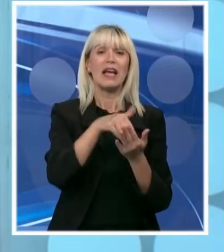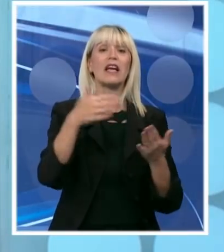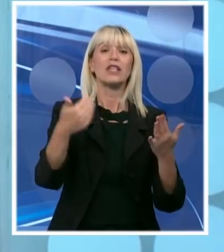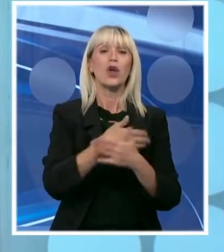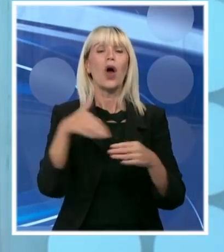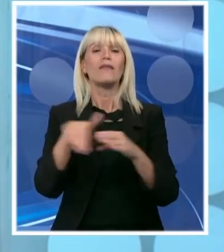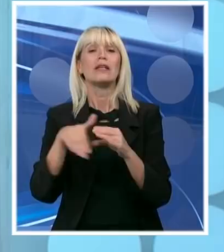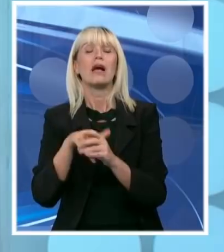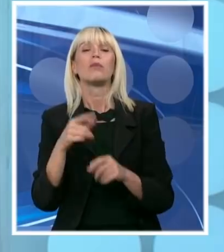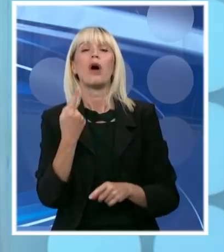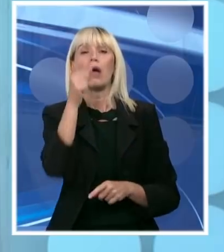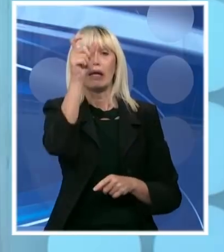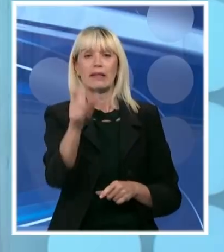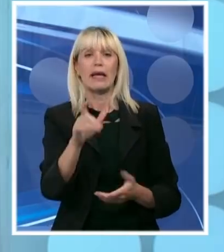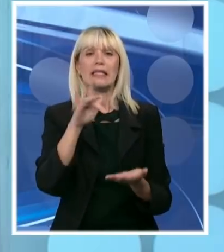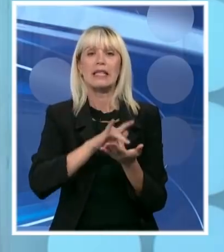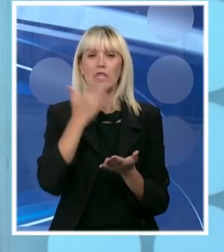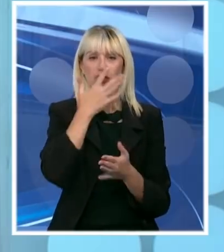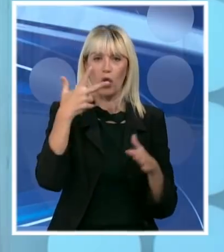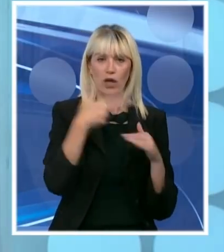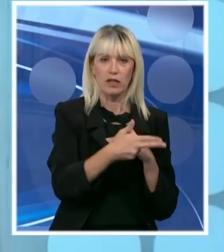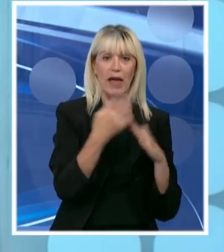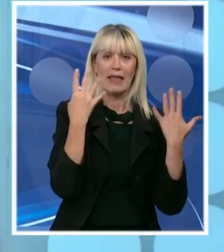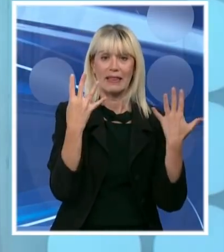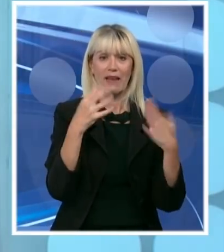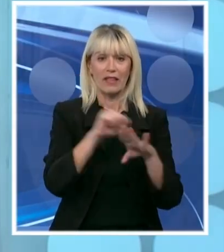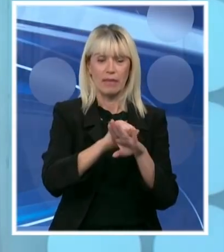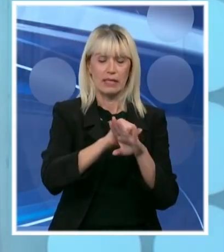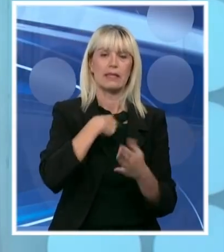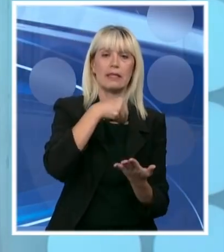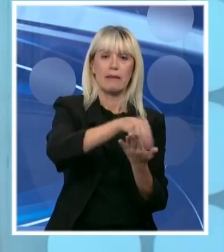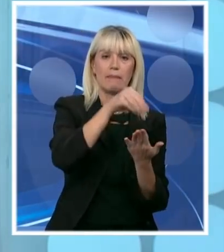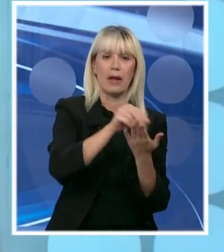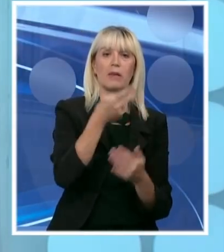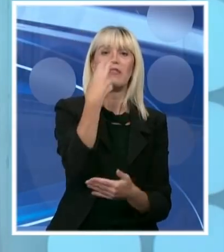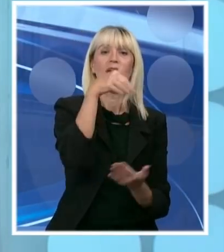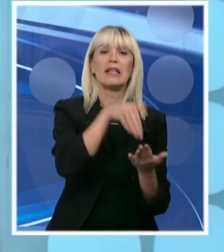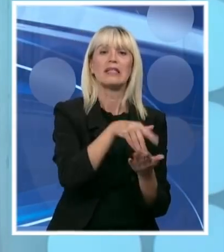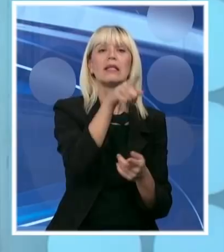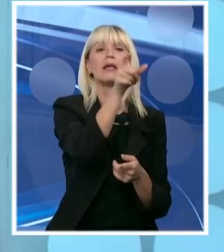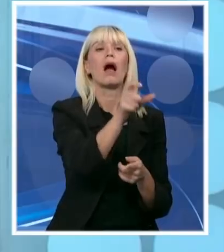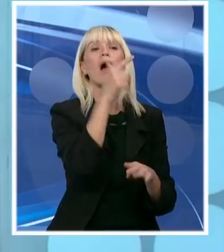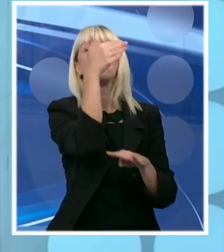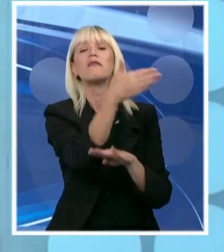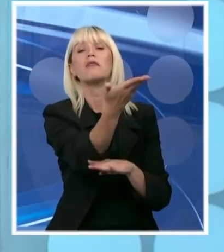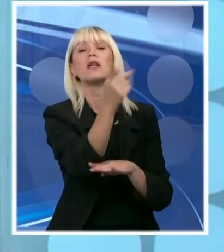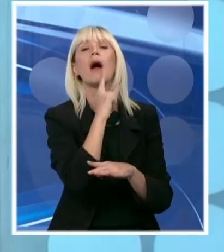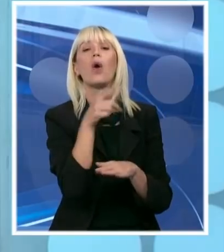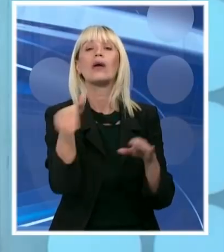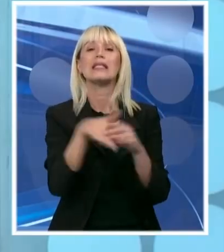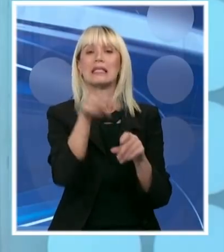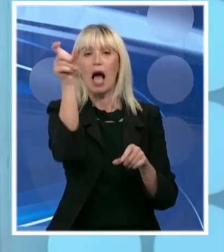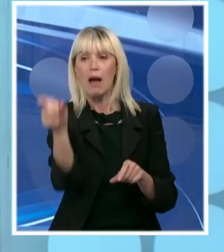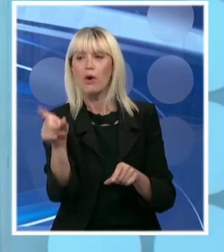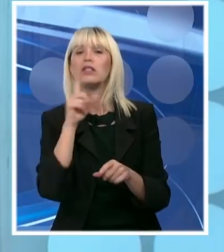srednje školca jednog, devet meseci mi plaćemo 20.000, preduzetniku, privatniku, preduzeću za